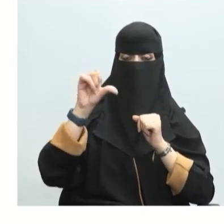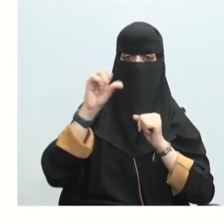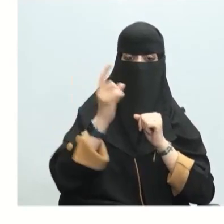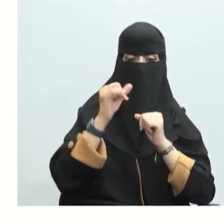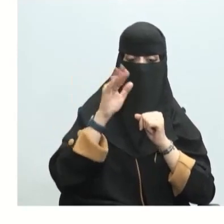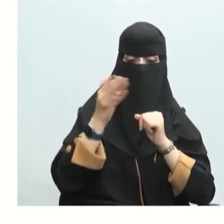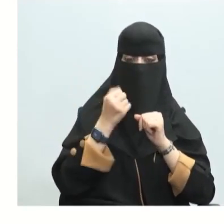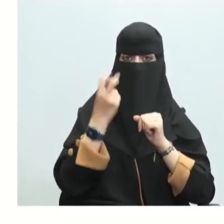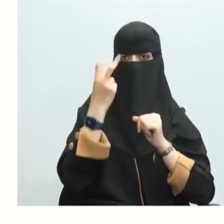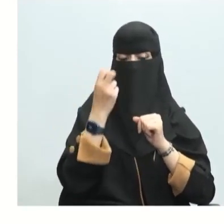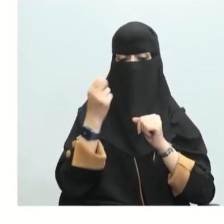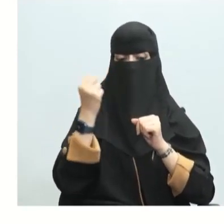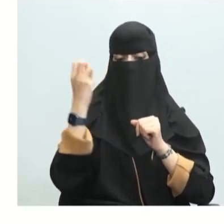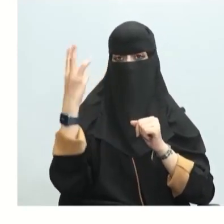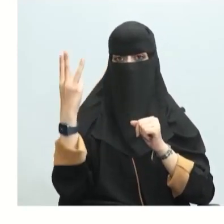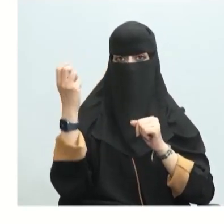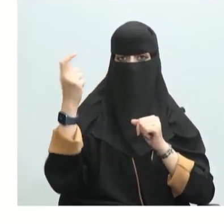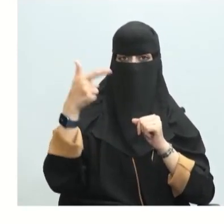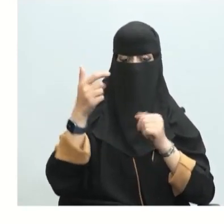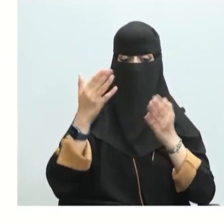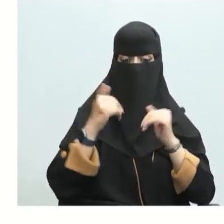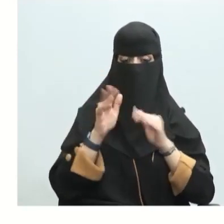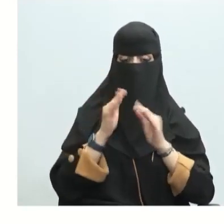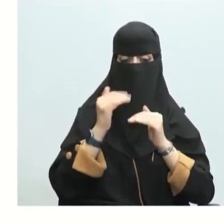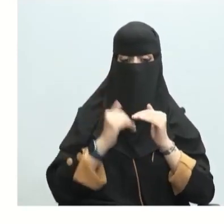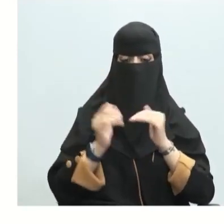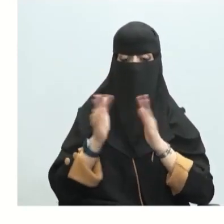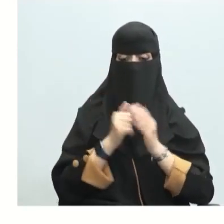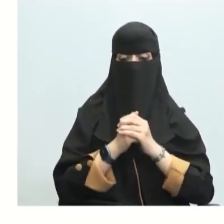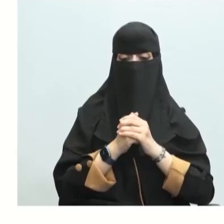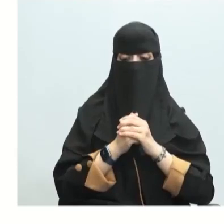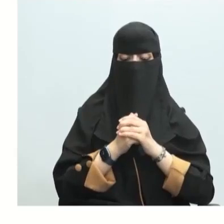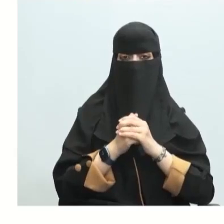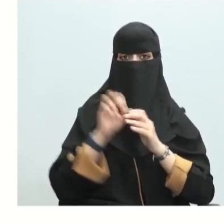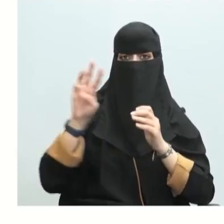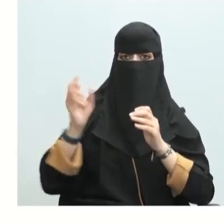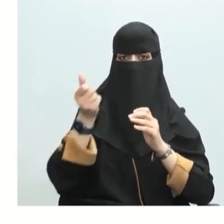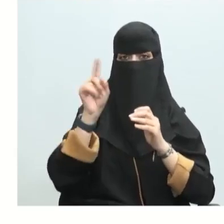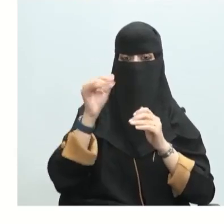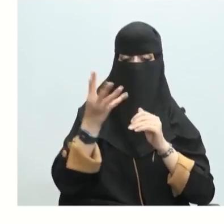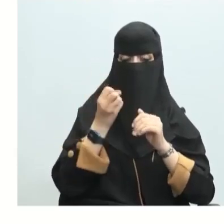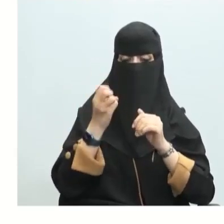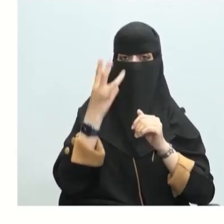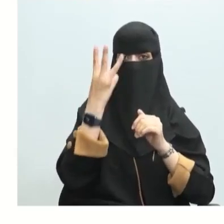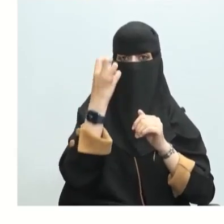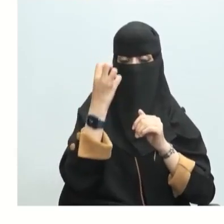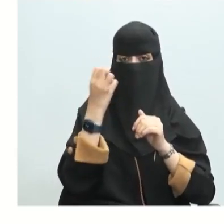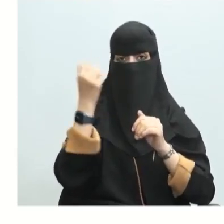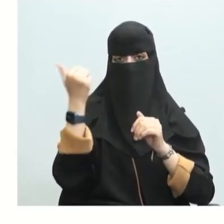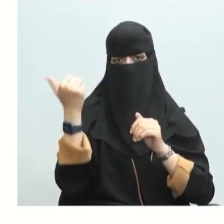أيضا أعطاني 273 تحت الصفر هنا ثالث كبريت أعطاني سالب